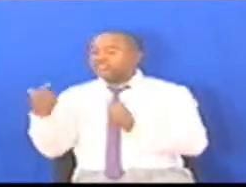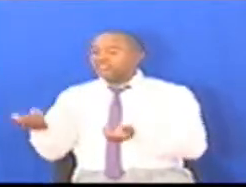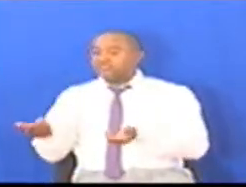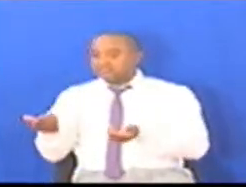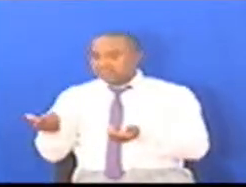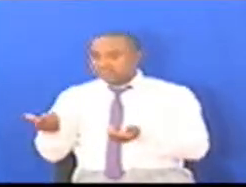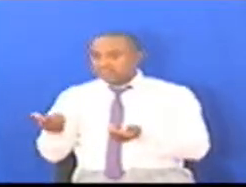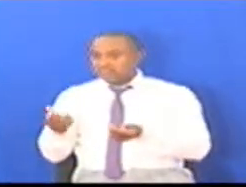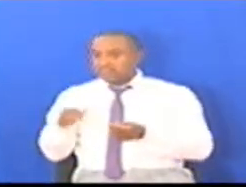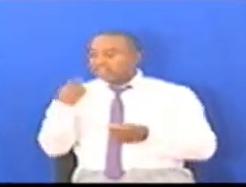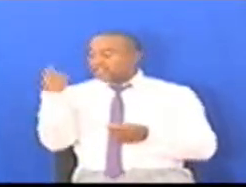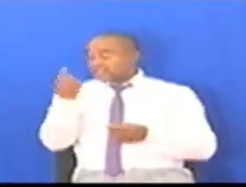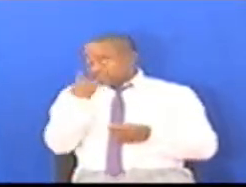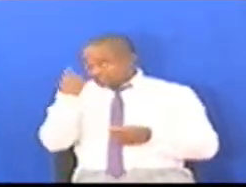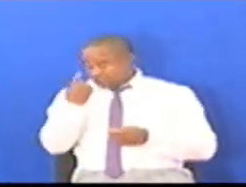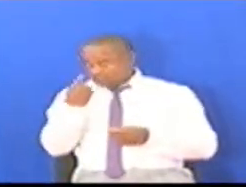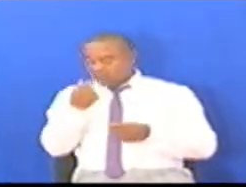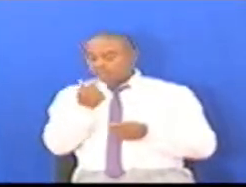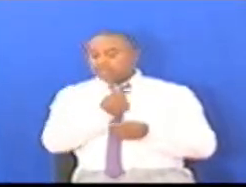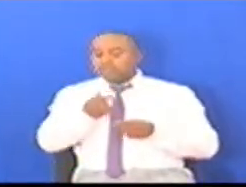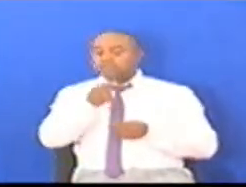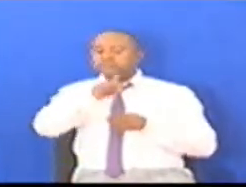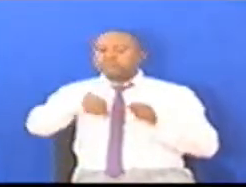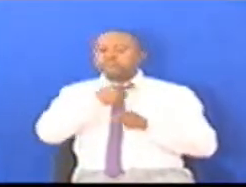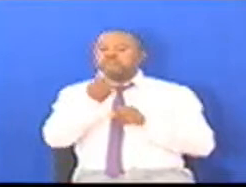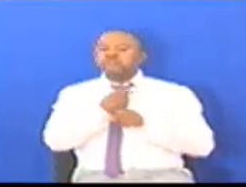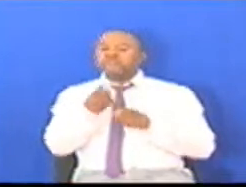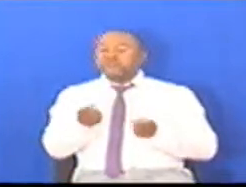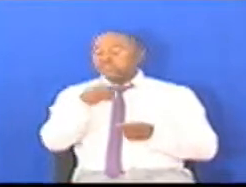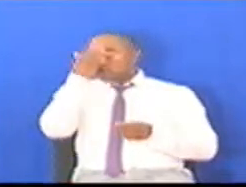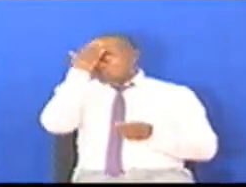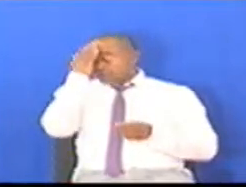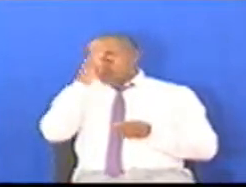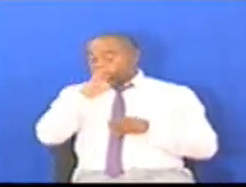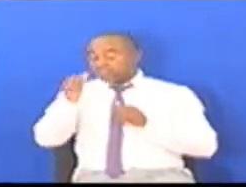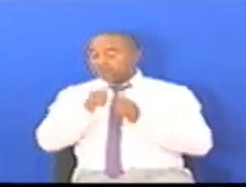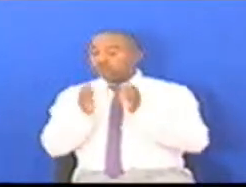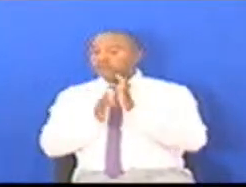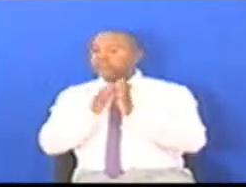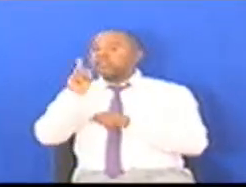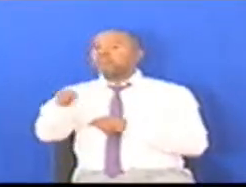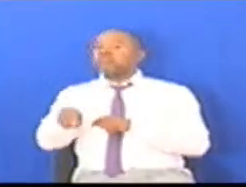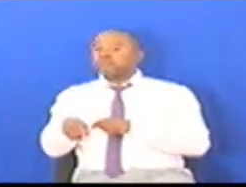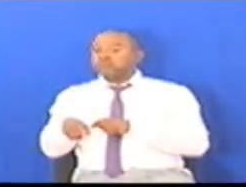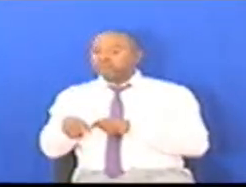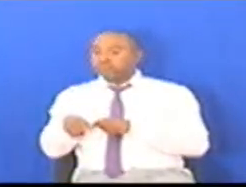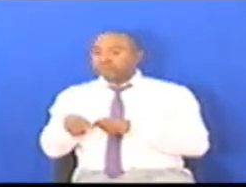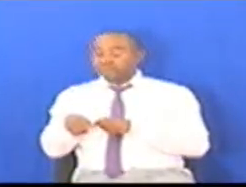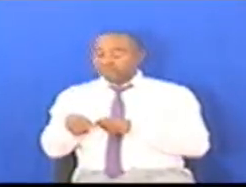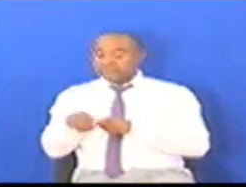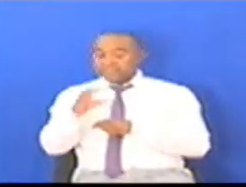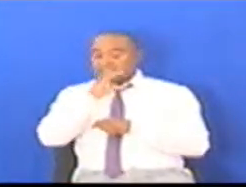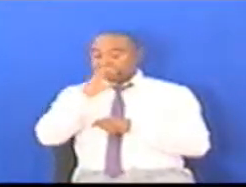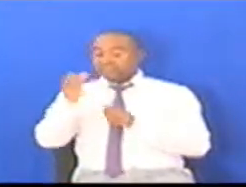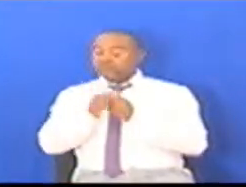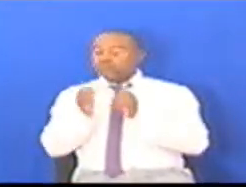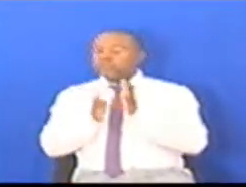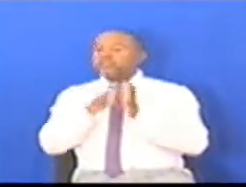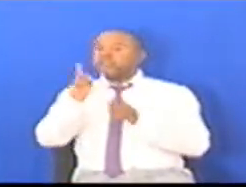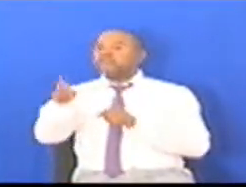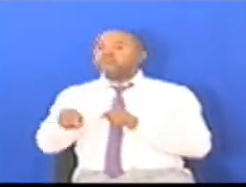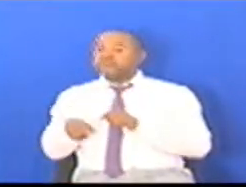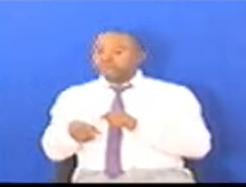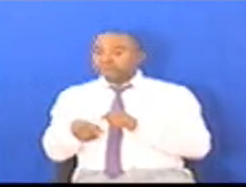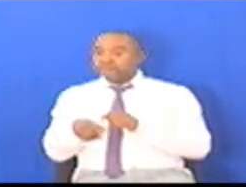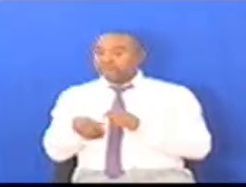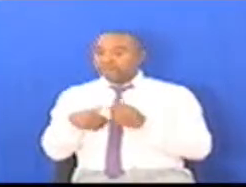jee taifa la Tanzania Tunafanyaji Tunajua corona ipo Na tuko kwenye vita Corona ipo Na inayoleta athari